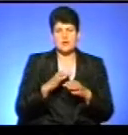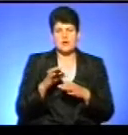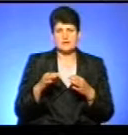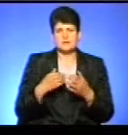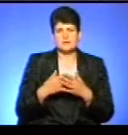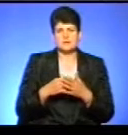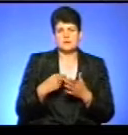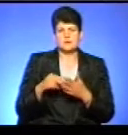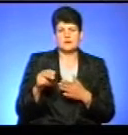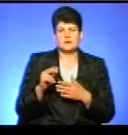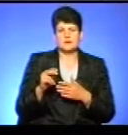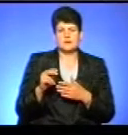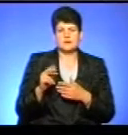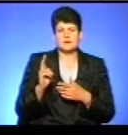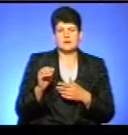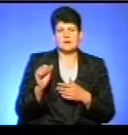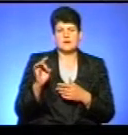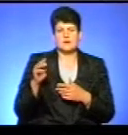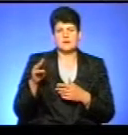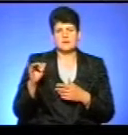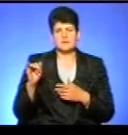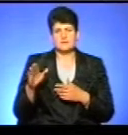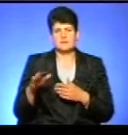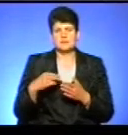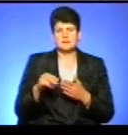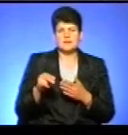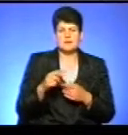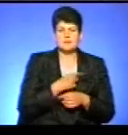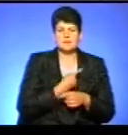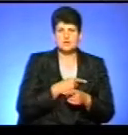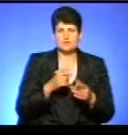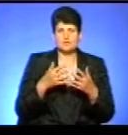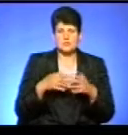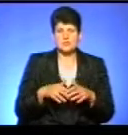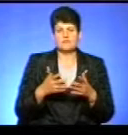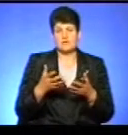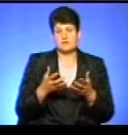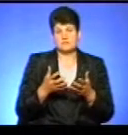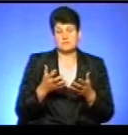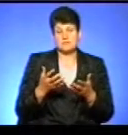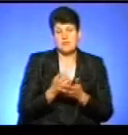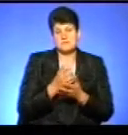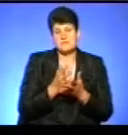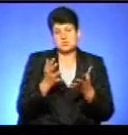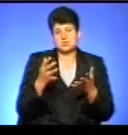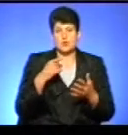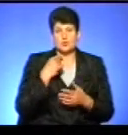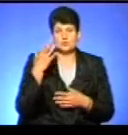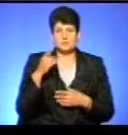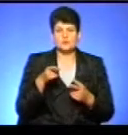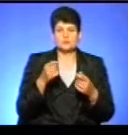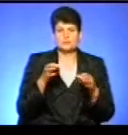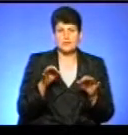придбання карків для картингового виду спорту, придбання медичного обладнання. Кіномайстерні, вони набрали більшу кількість голосів. Відповідно, ми